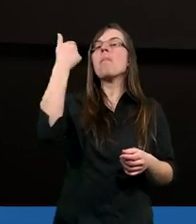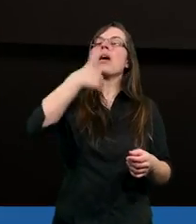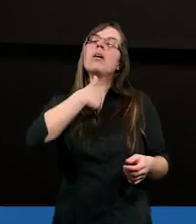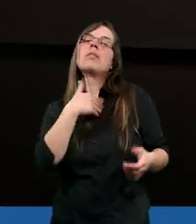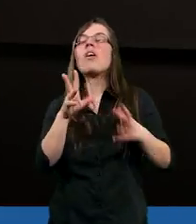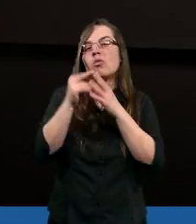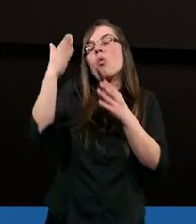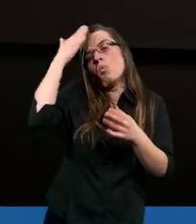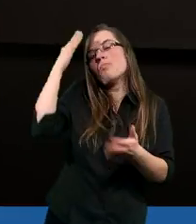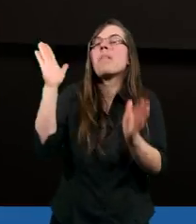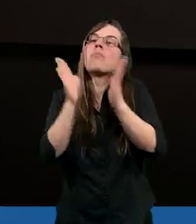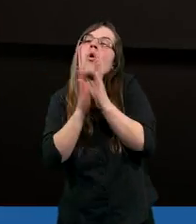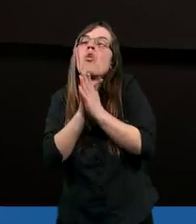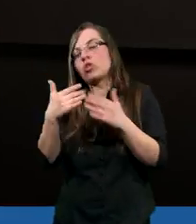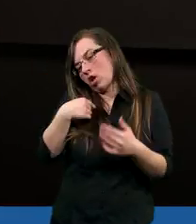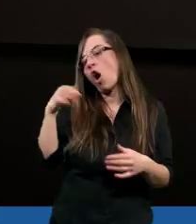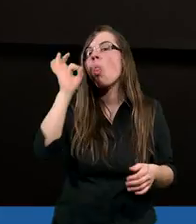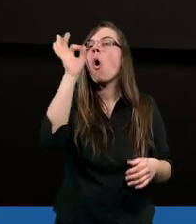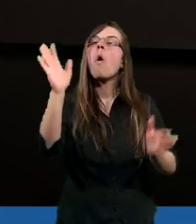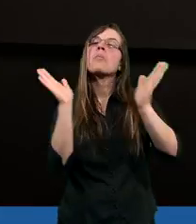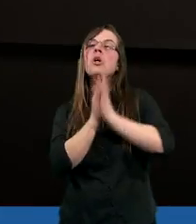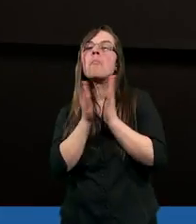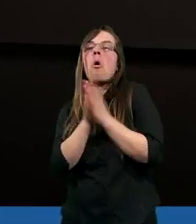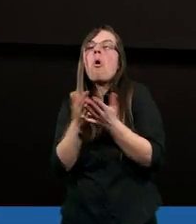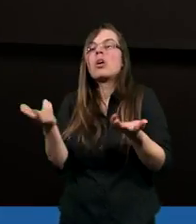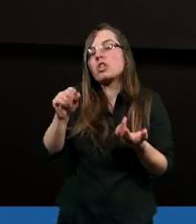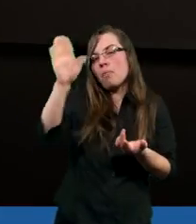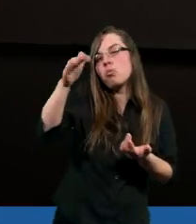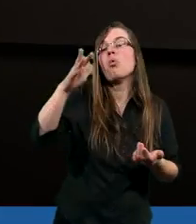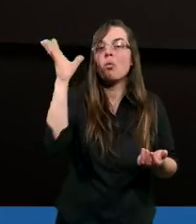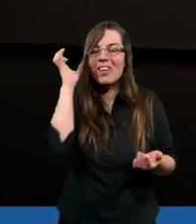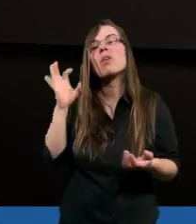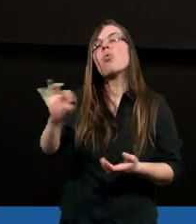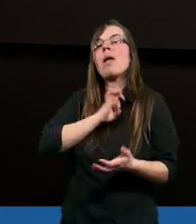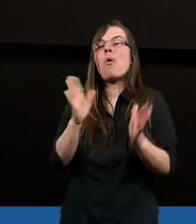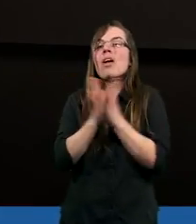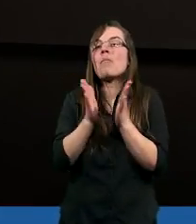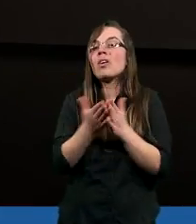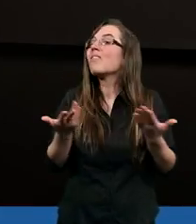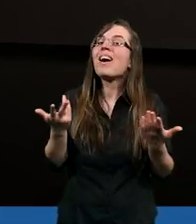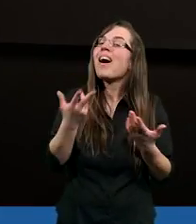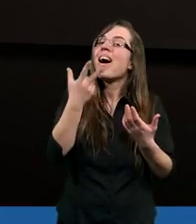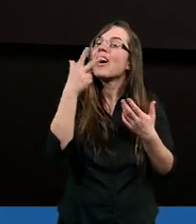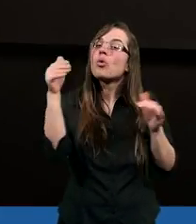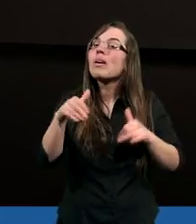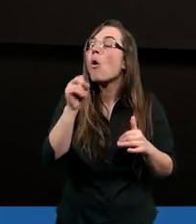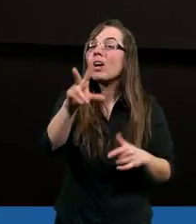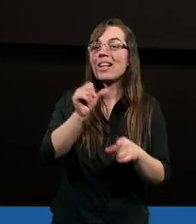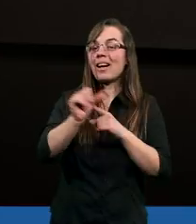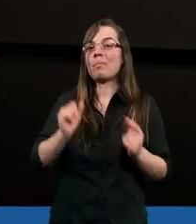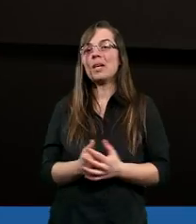umiem się modlić, czy ja się dobrze modlę, czy Bóg moje modlitwy wysłucha. I